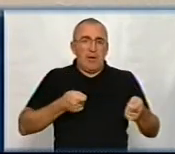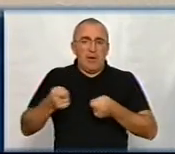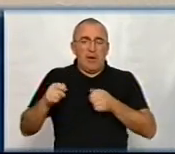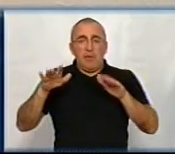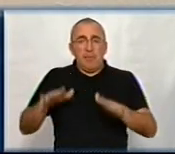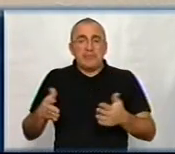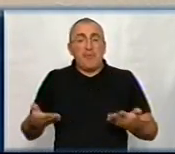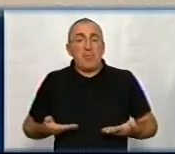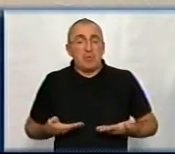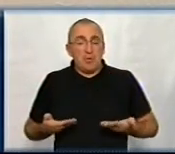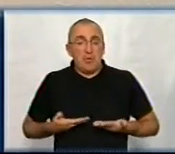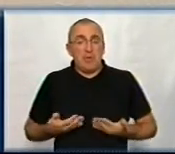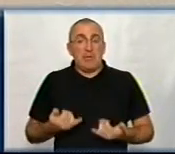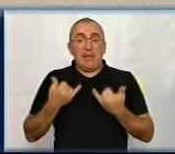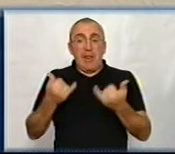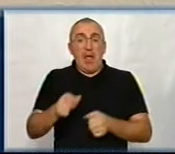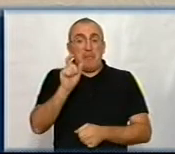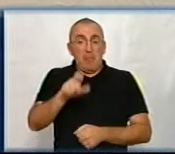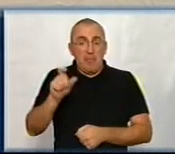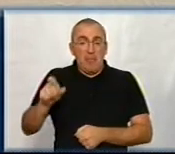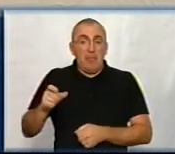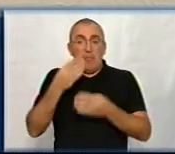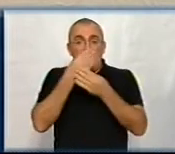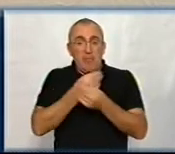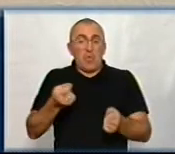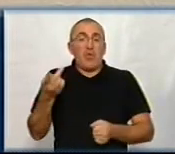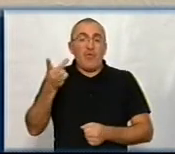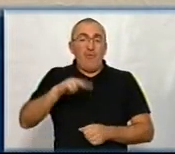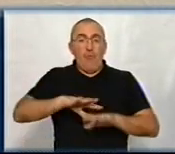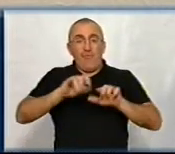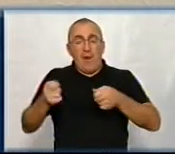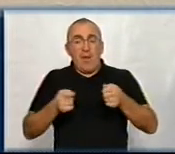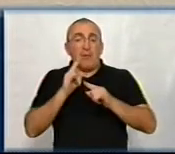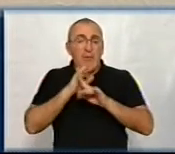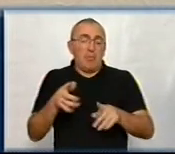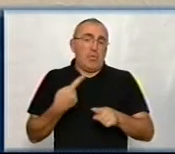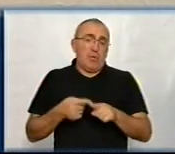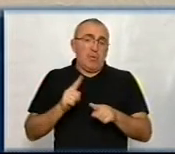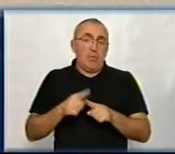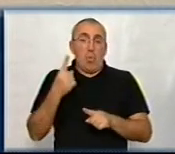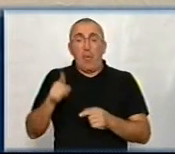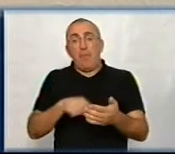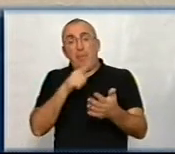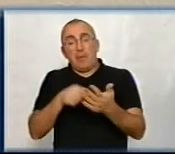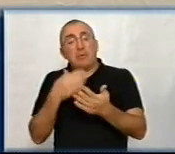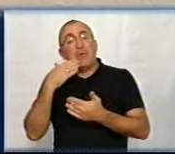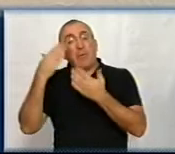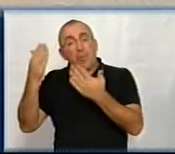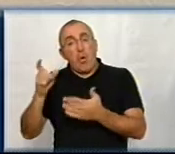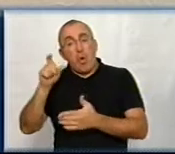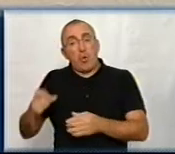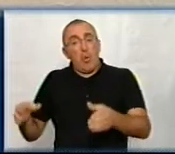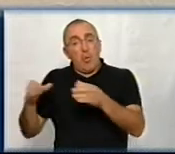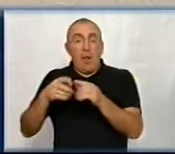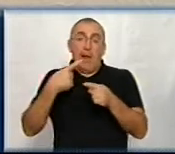місцевим життям, то для мешканців зникне двовладнє. Не буде такого, як зараз, що з одних питань треба звертатися в громаду,